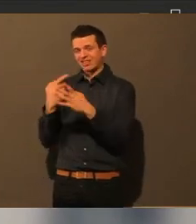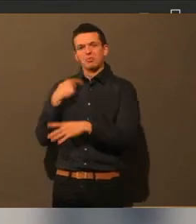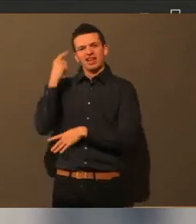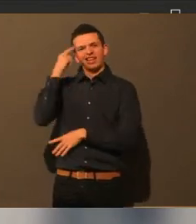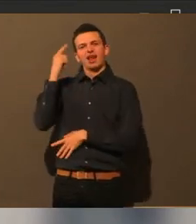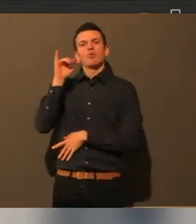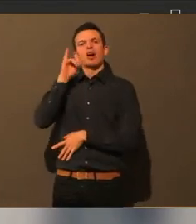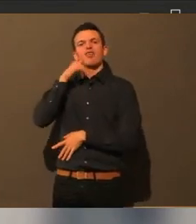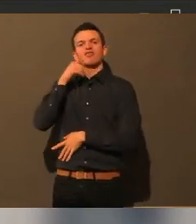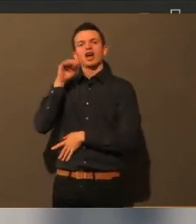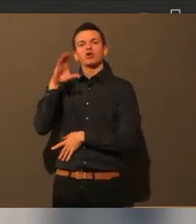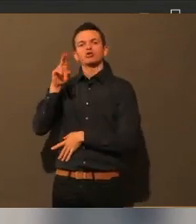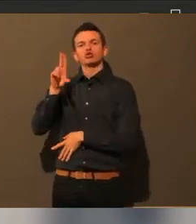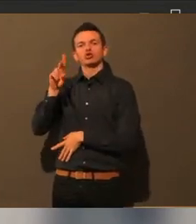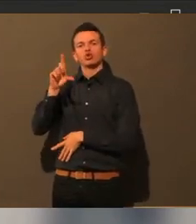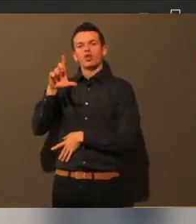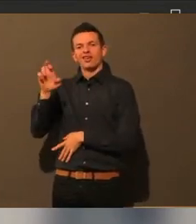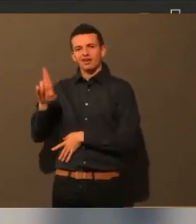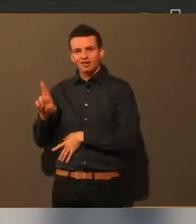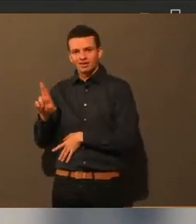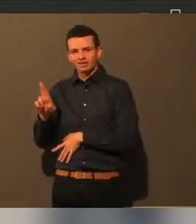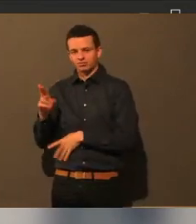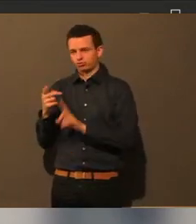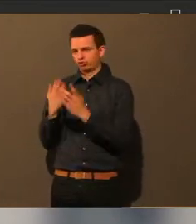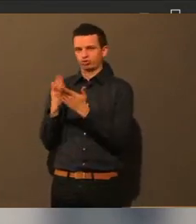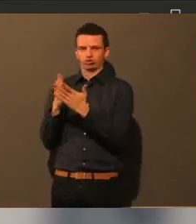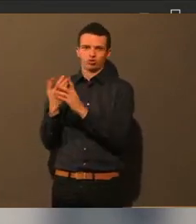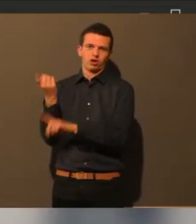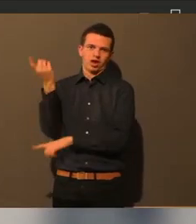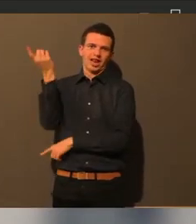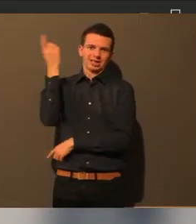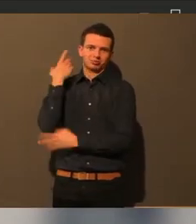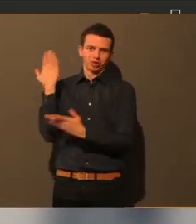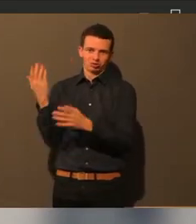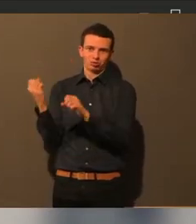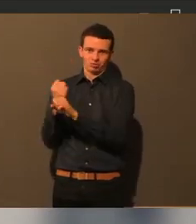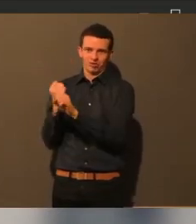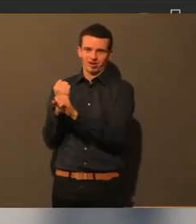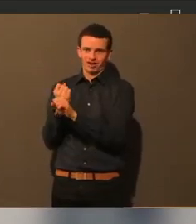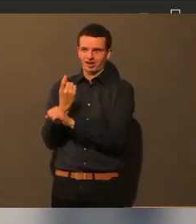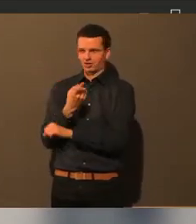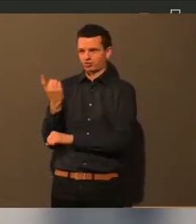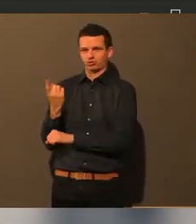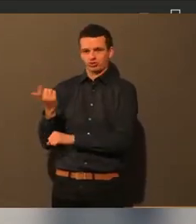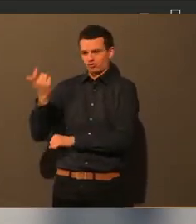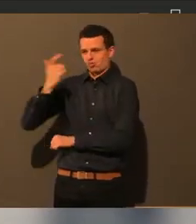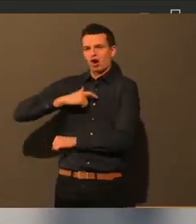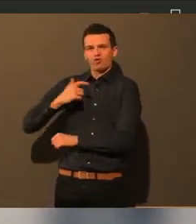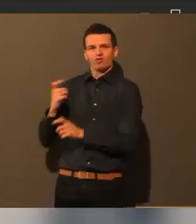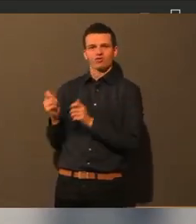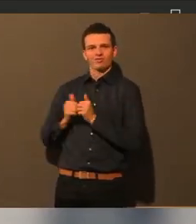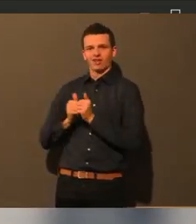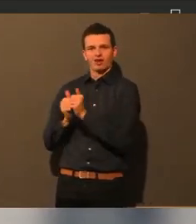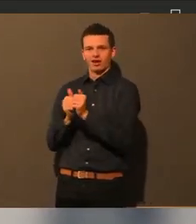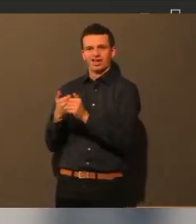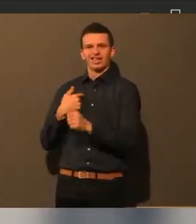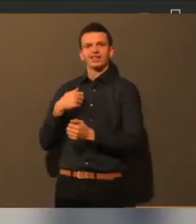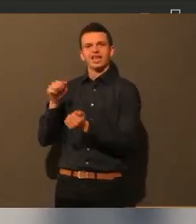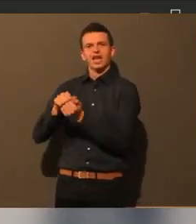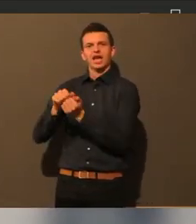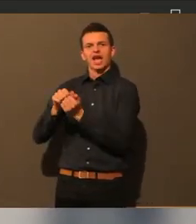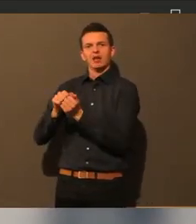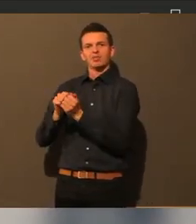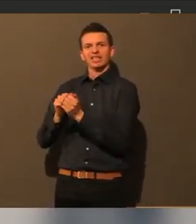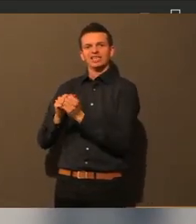das heute wieder ist. Die hat das auch das letzte Mal ja schon gemacht und begleitet mich ja auch bei den Pressekonferenzen, weil uns das